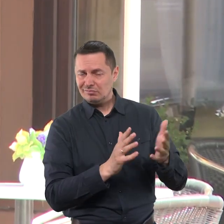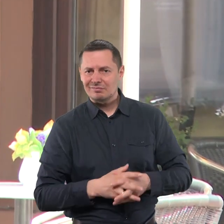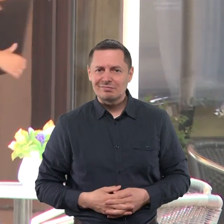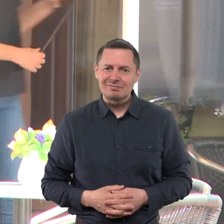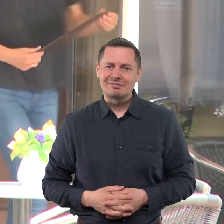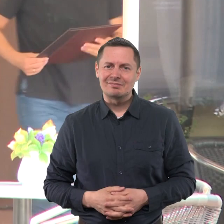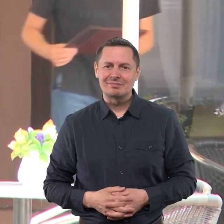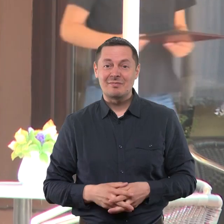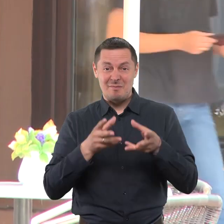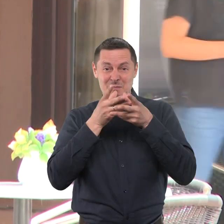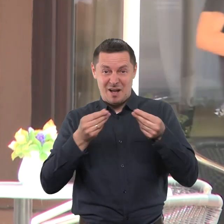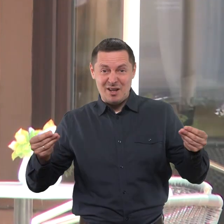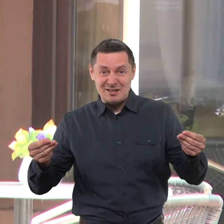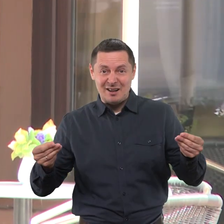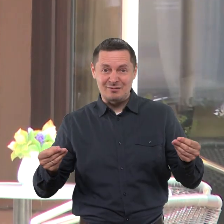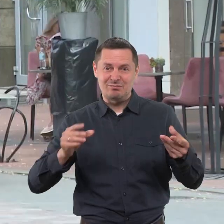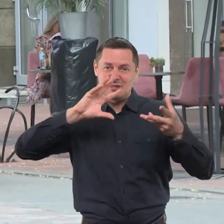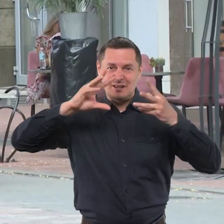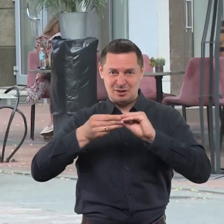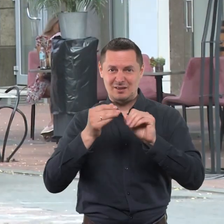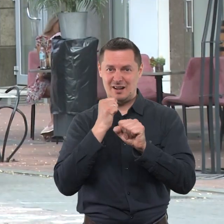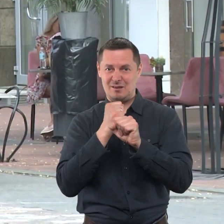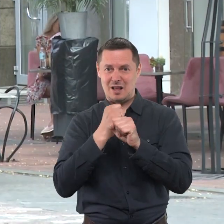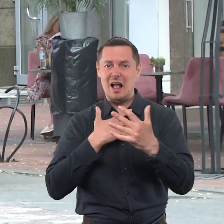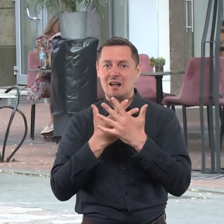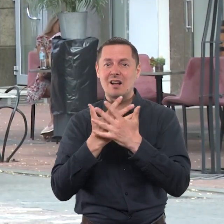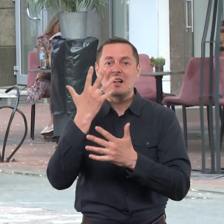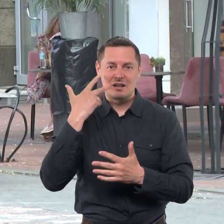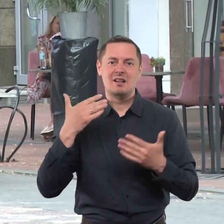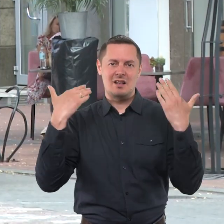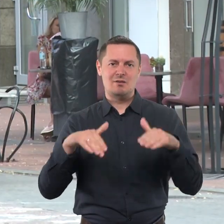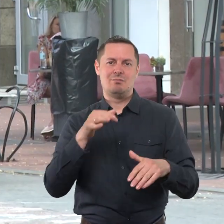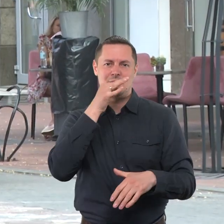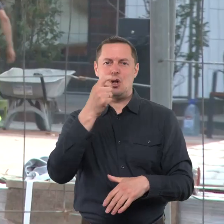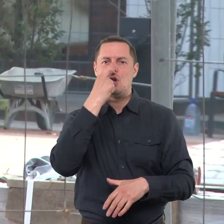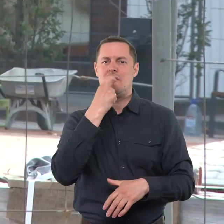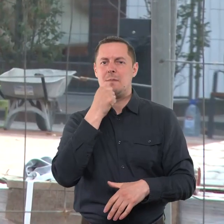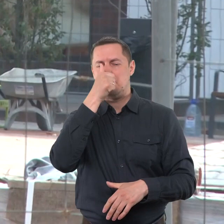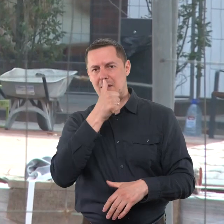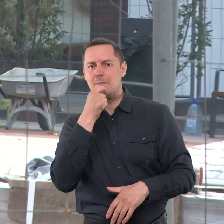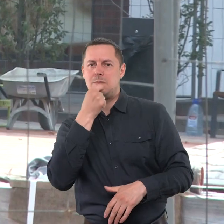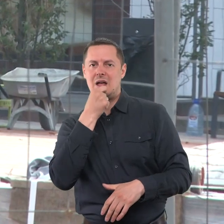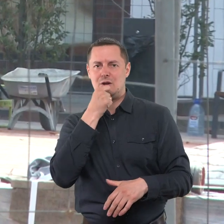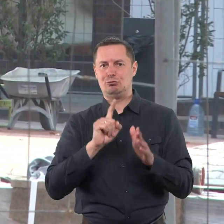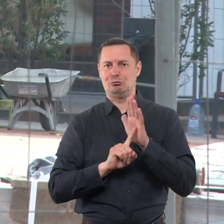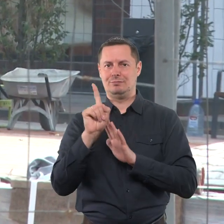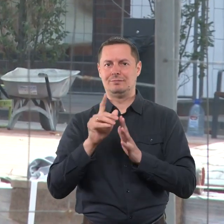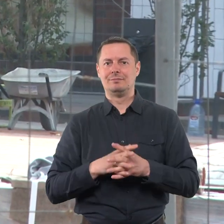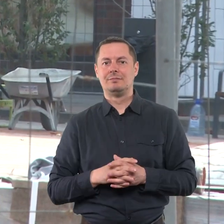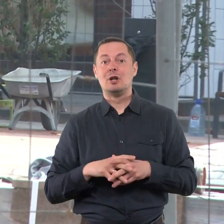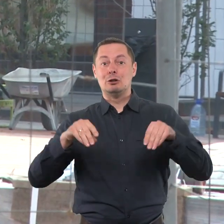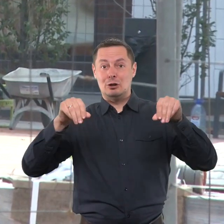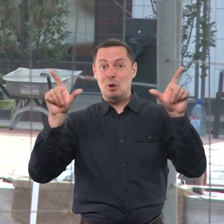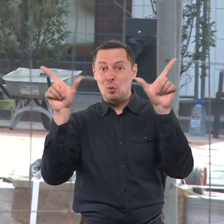pavasarį sezoniniai darbai suaktyvėja, kaip jau minėjau, kovo, balandžio mėnesį, ypatingai žemės ūkios sektorėje.